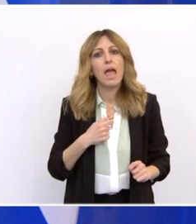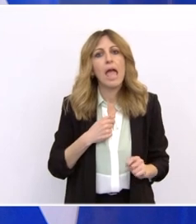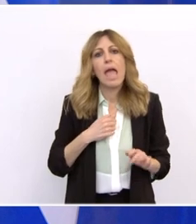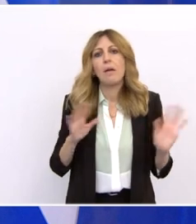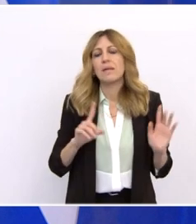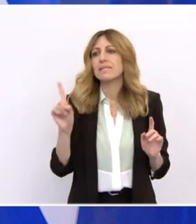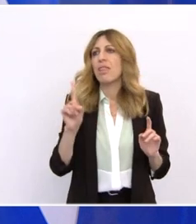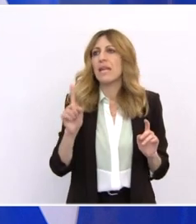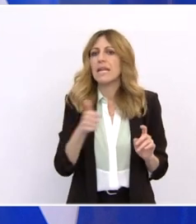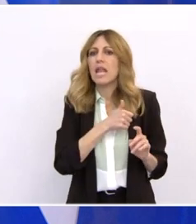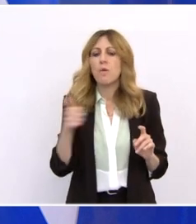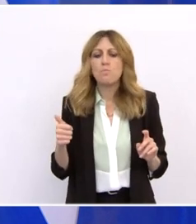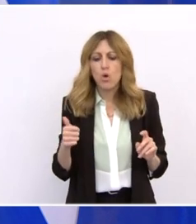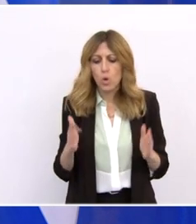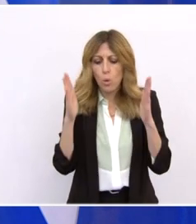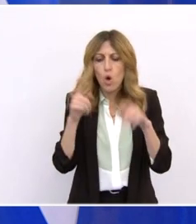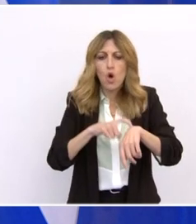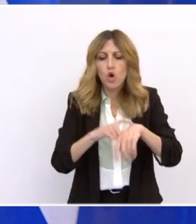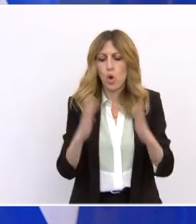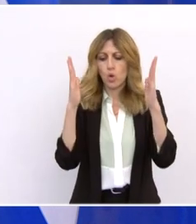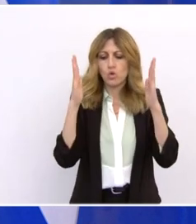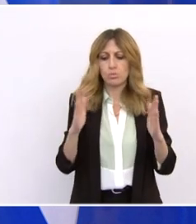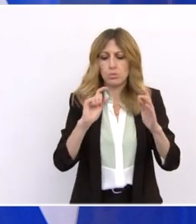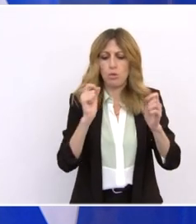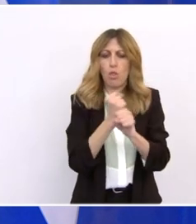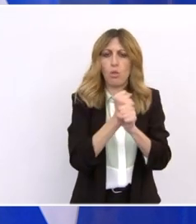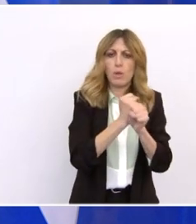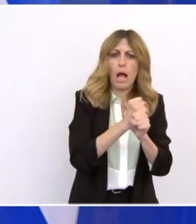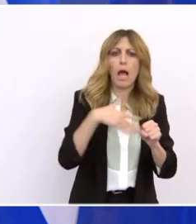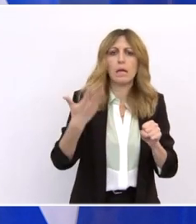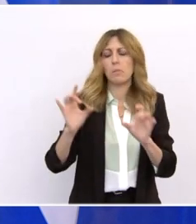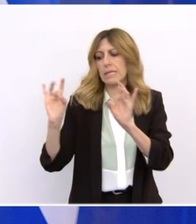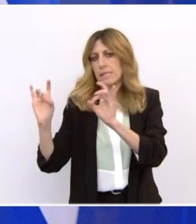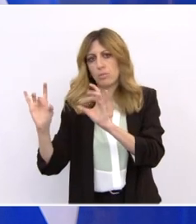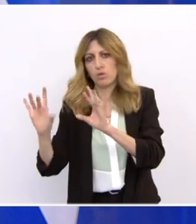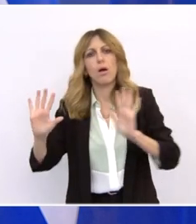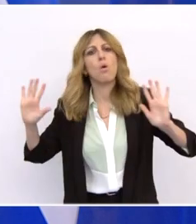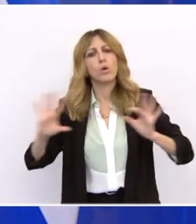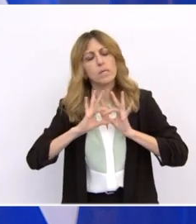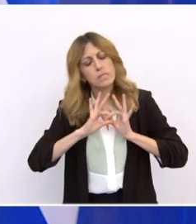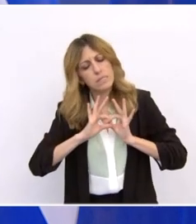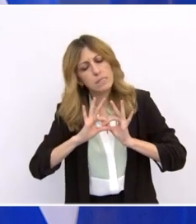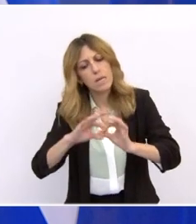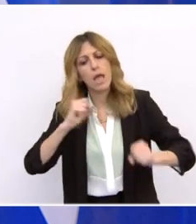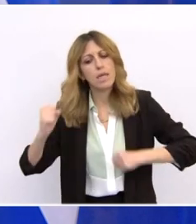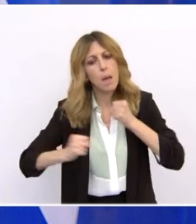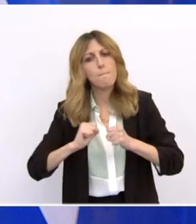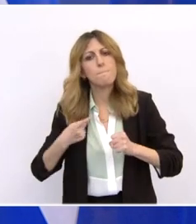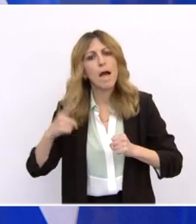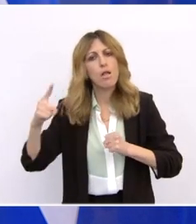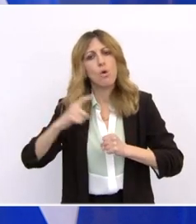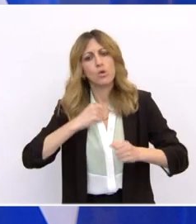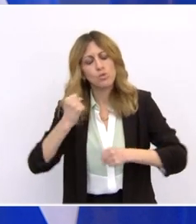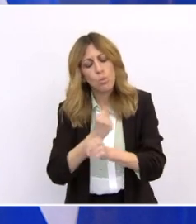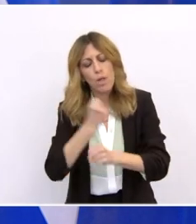ορισμένο χρόνο, αλλά μία ριζική ανακατεύθυνση που μεταμορφώνει την παραγωγική βάση της